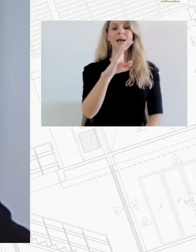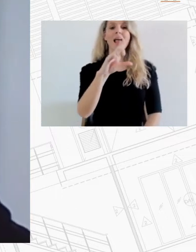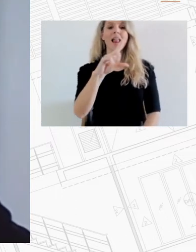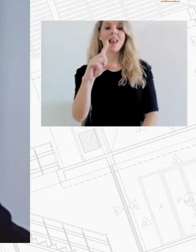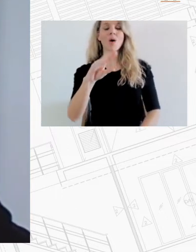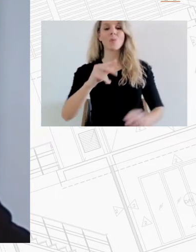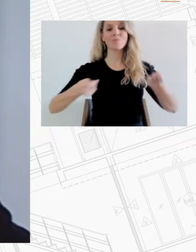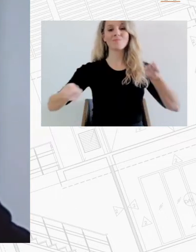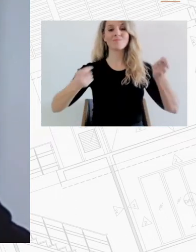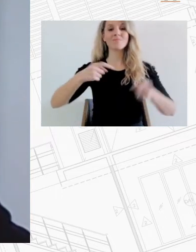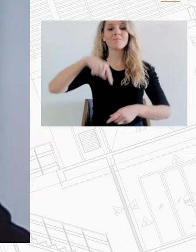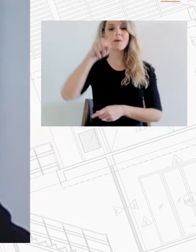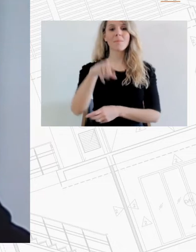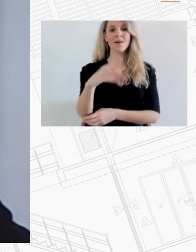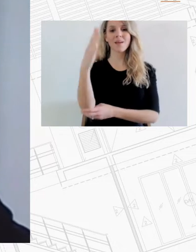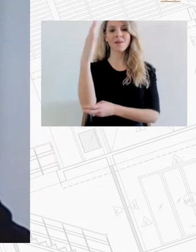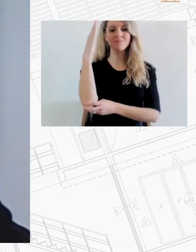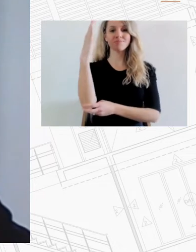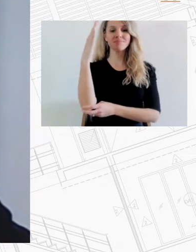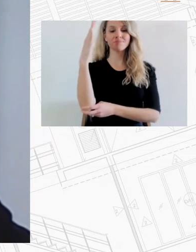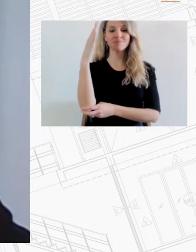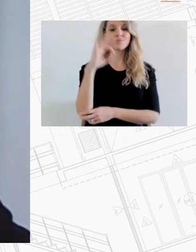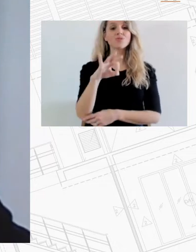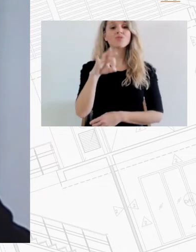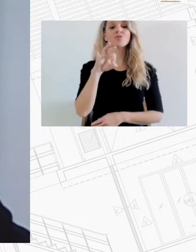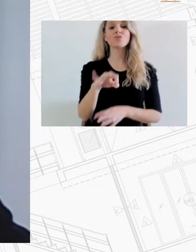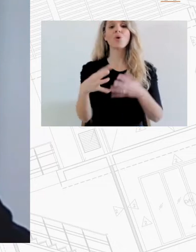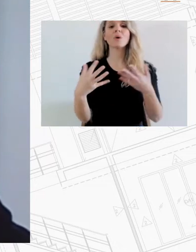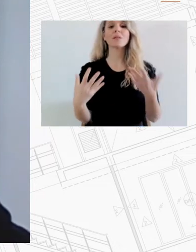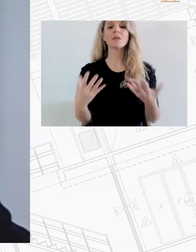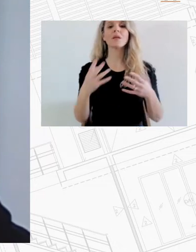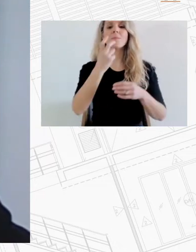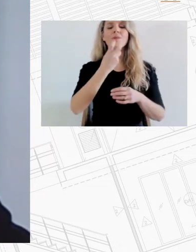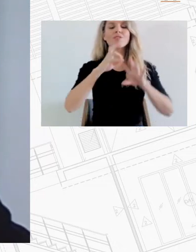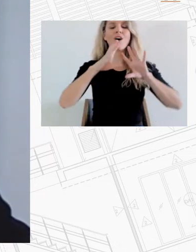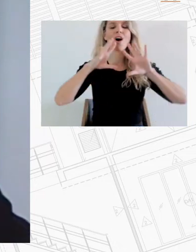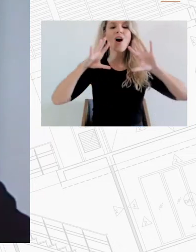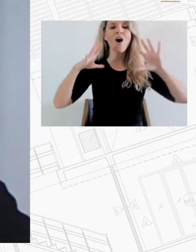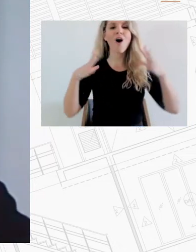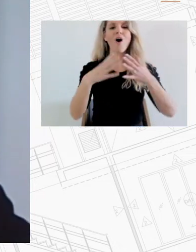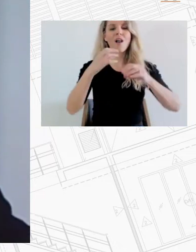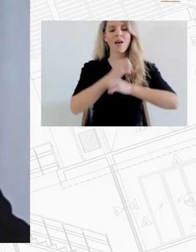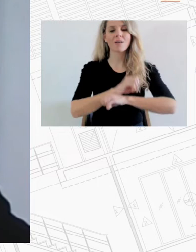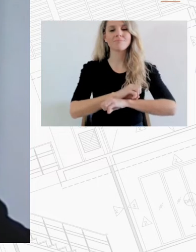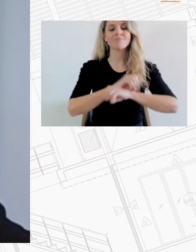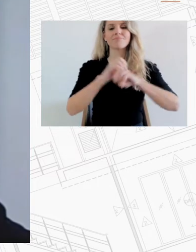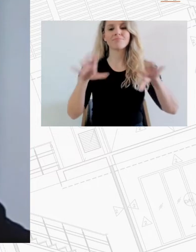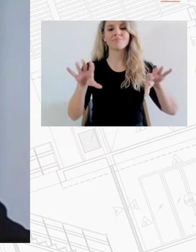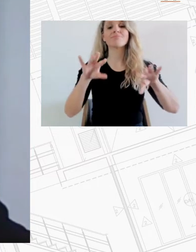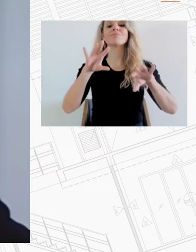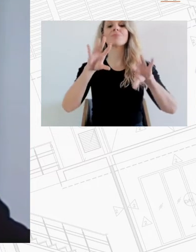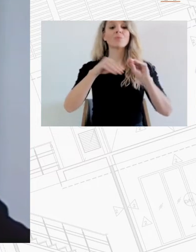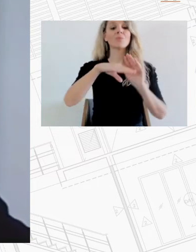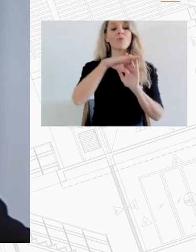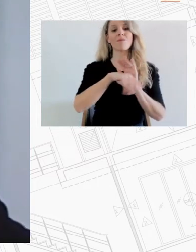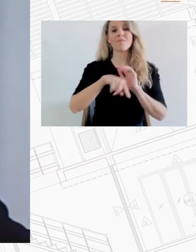προκειμένου να διαχειθεί η γνώση για αυτό το πρόγραμμα το οποίο σχεδιάστηκε από την εταιρεία μας.